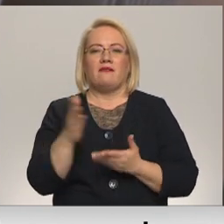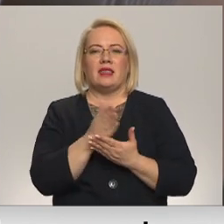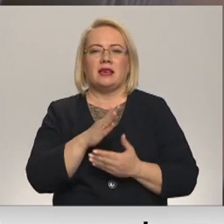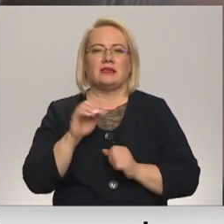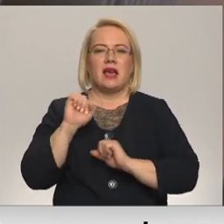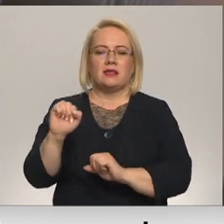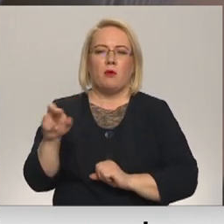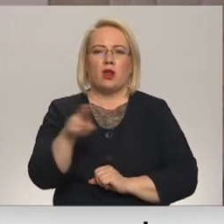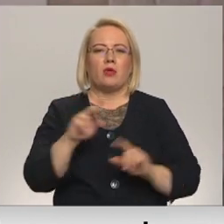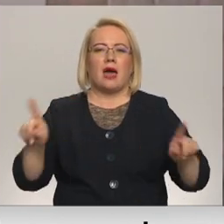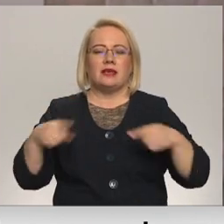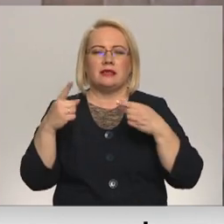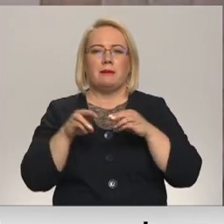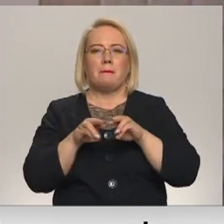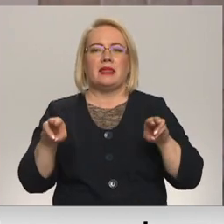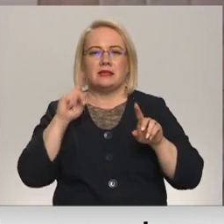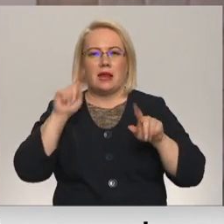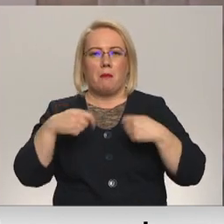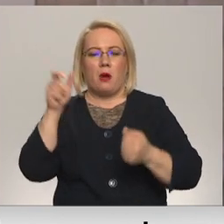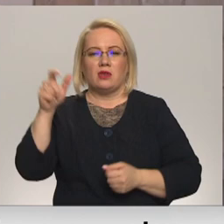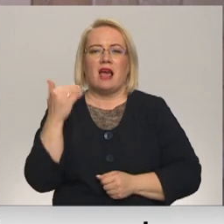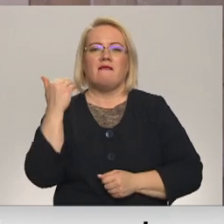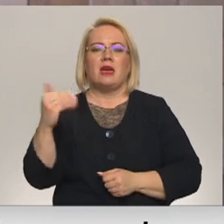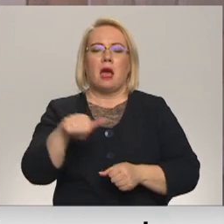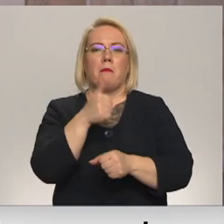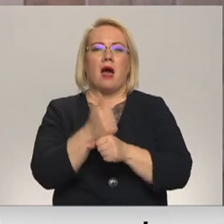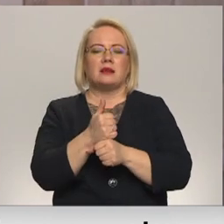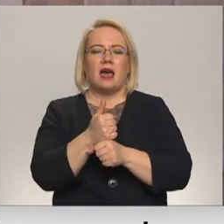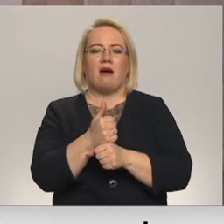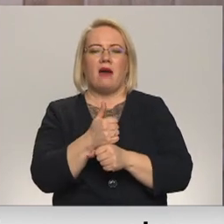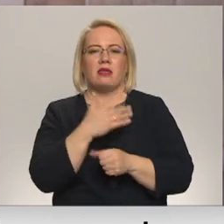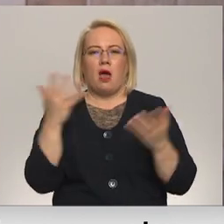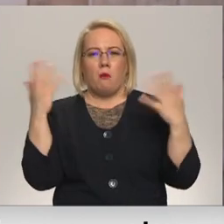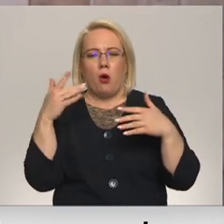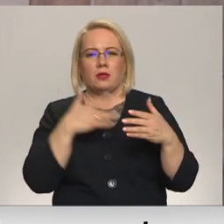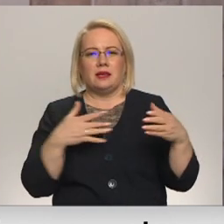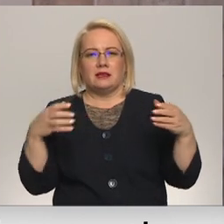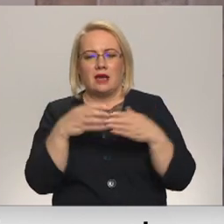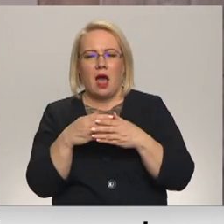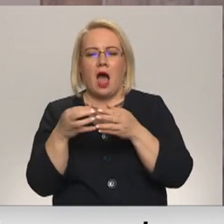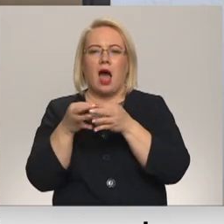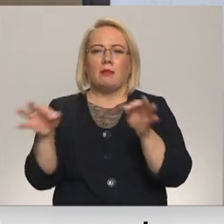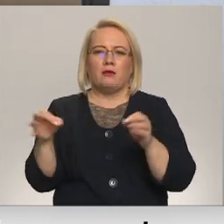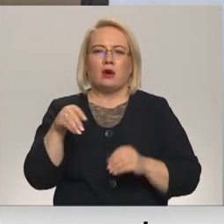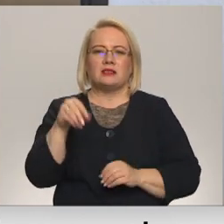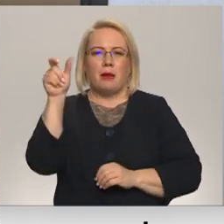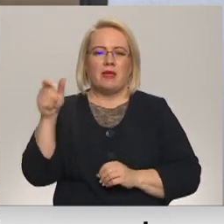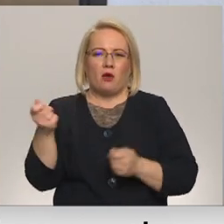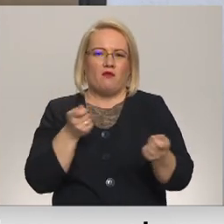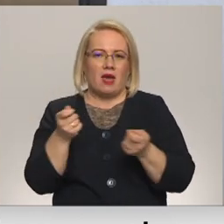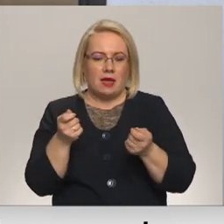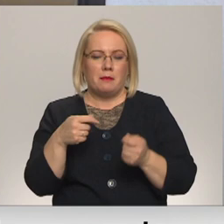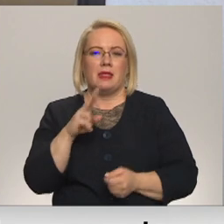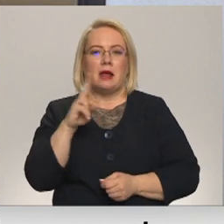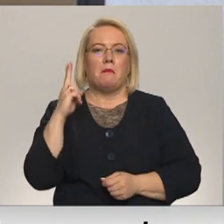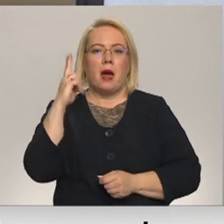ministra padomnieks noliec. Viņa pārstāvētā podiskā spēka vēlmi atbrīvoties no zemnieku vadības novadā, bet ir pārliecināts, ka līdz